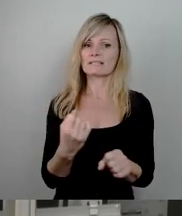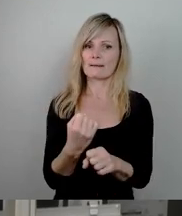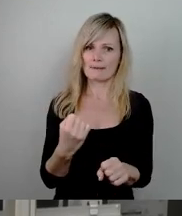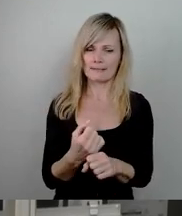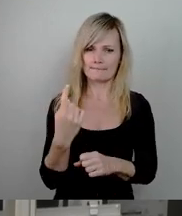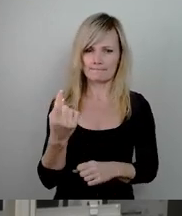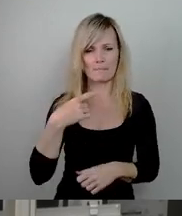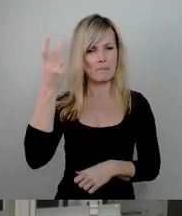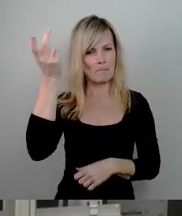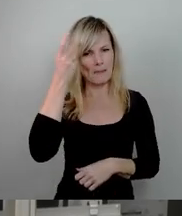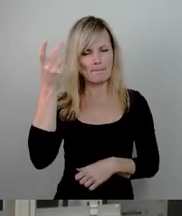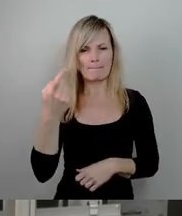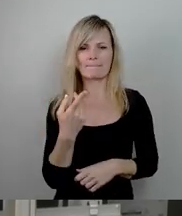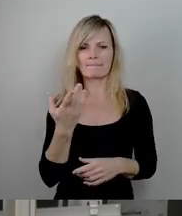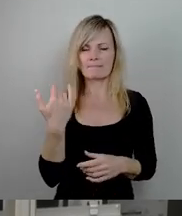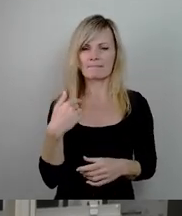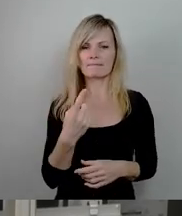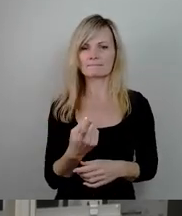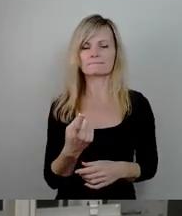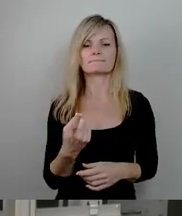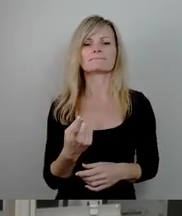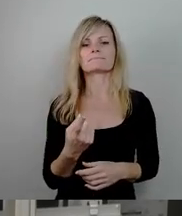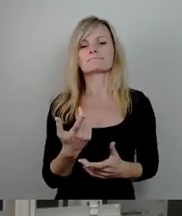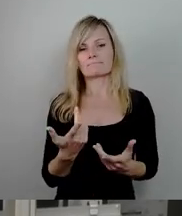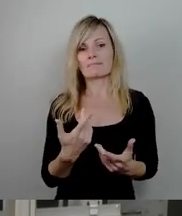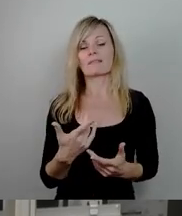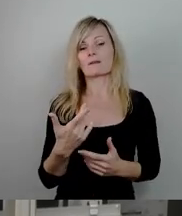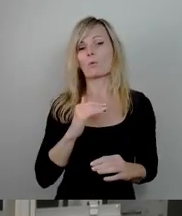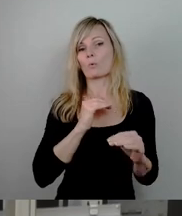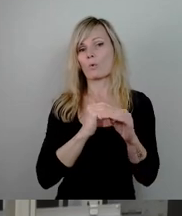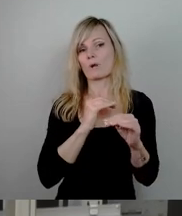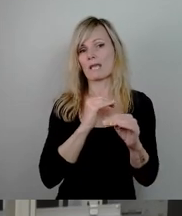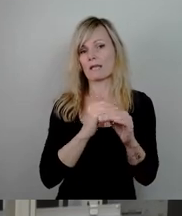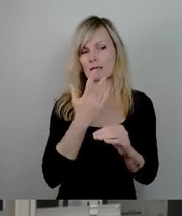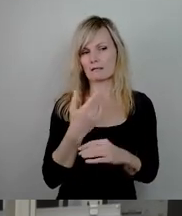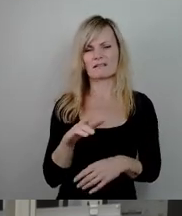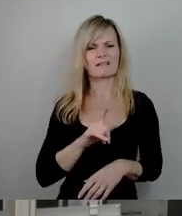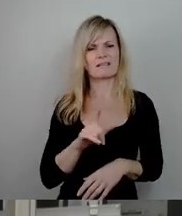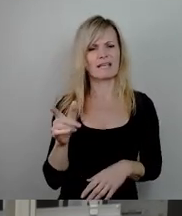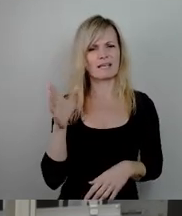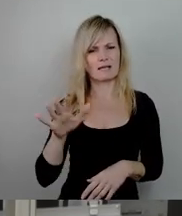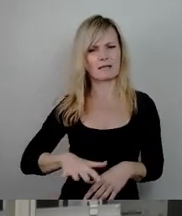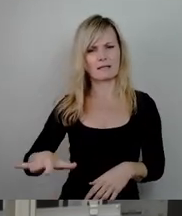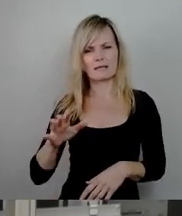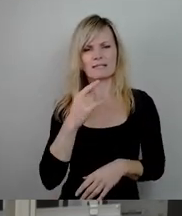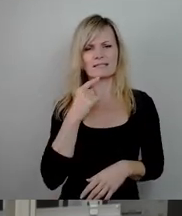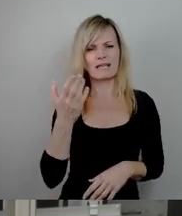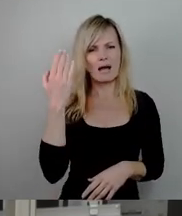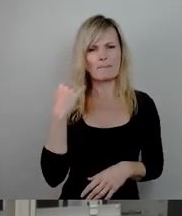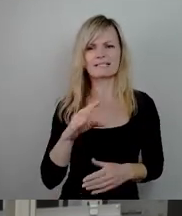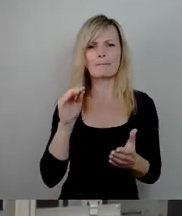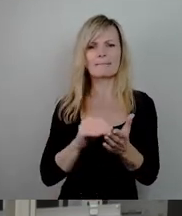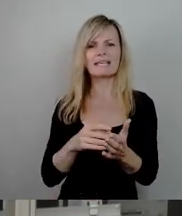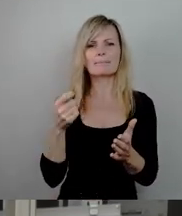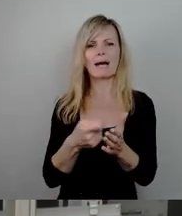an die Feiztänze eines ansonsten von mir geschätzten Kollegen von der linken Seite, als die Mietpreisbremse, er konnte das noch viel